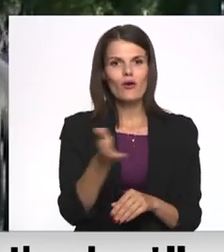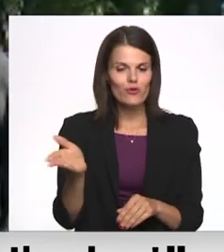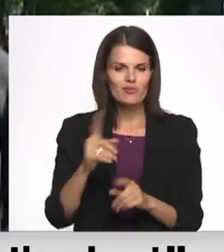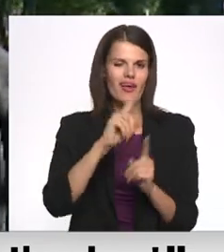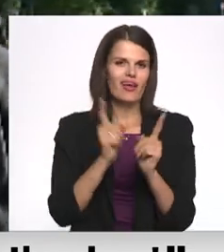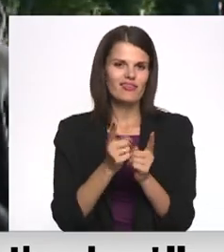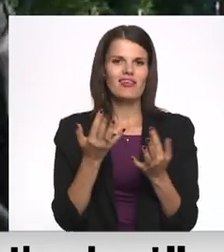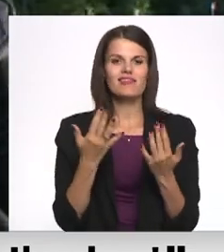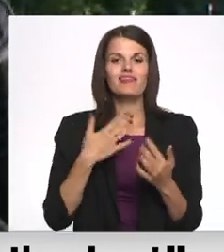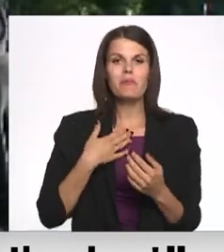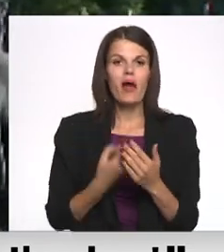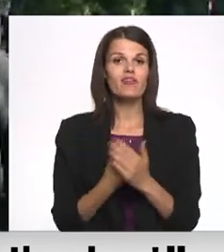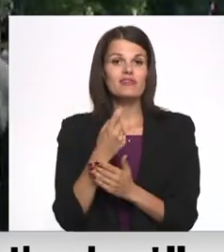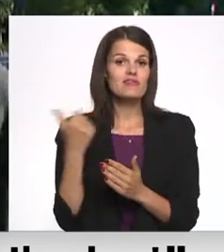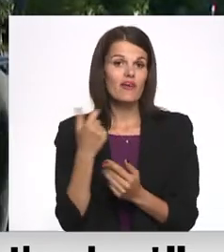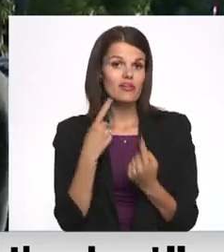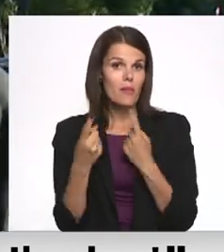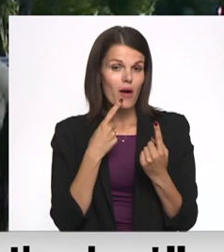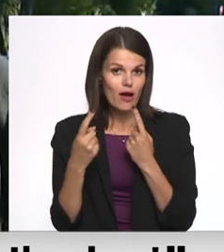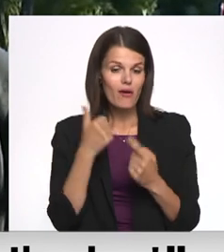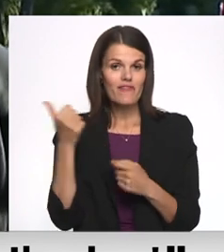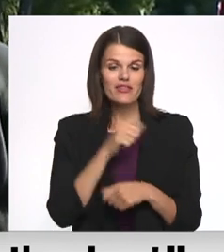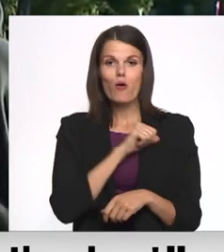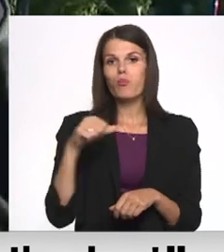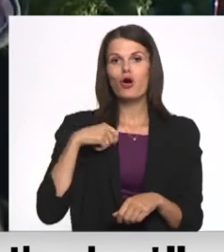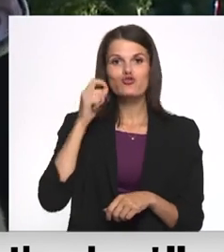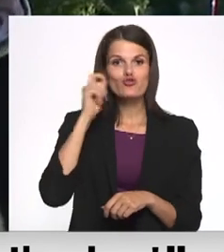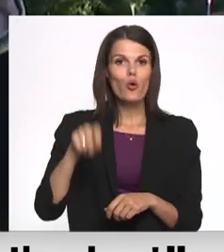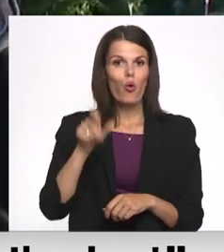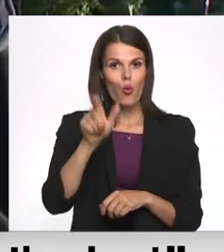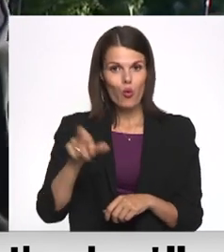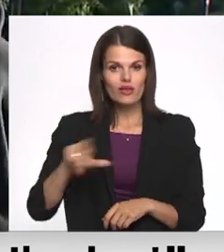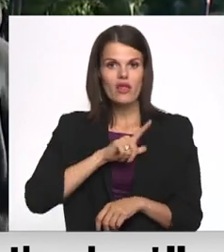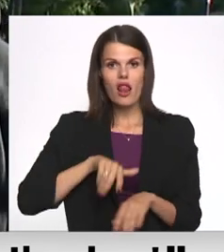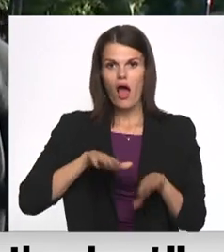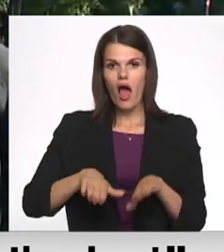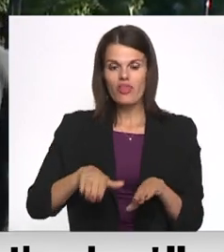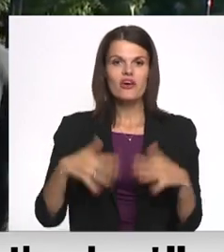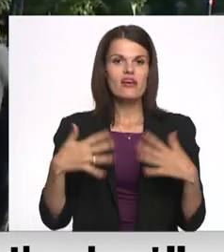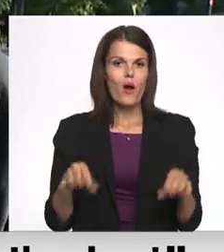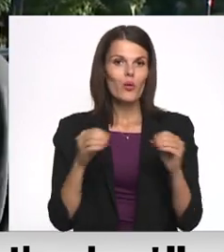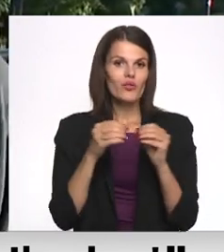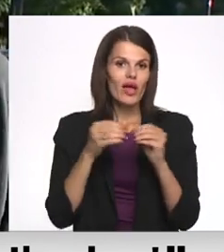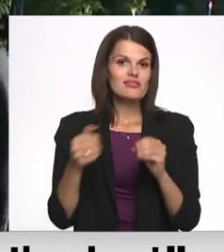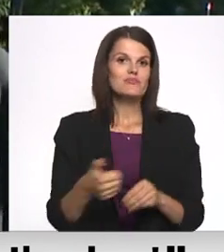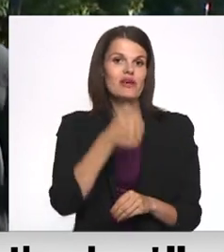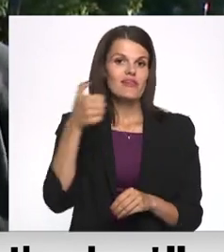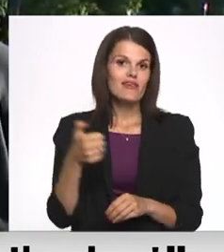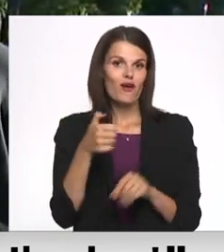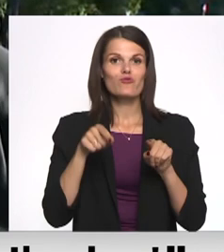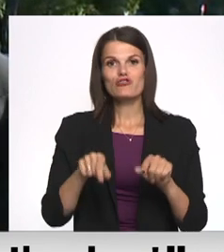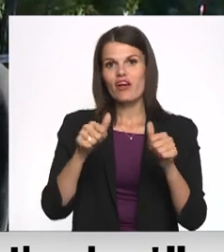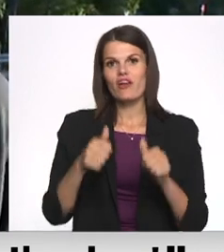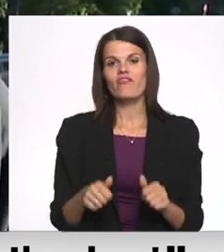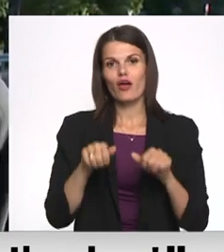vārdos, cik man sanāca ar viņiem aprunāties, viņi arī ir Ukraiņi. Viņi gan Latvijā dzīvojot jau desmit gadus, bet šādā veida arī ir